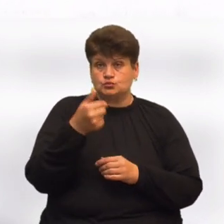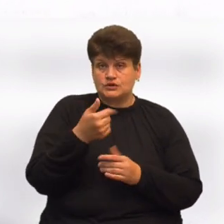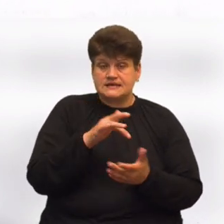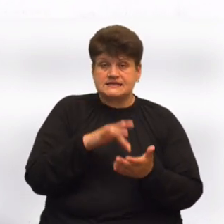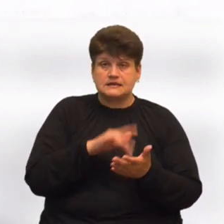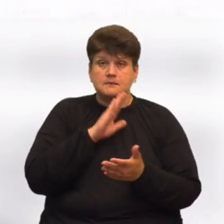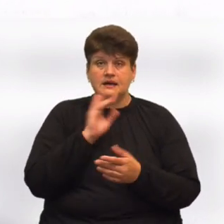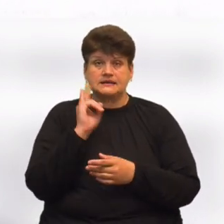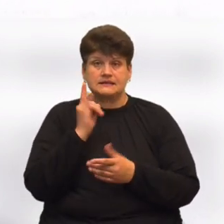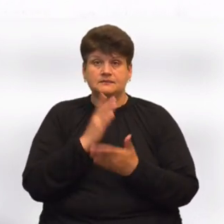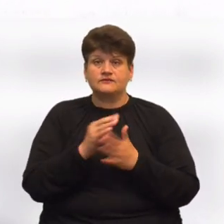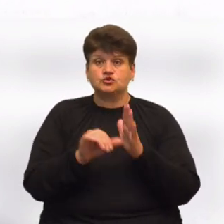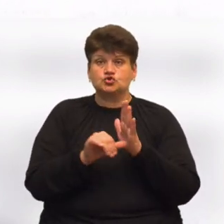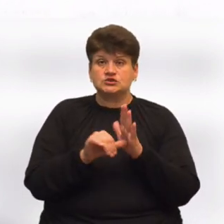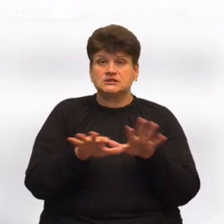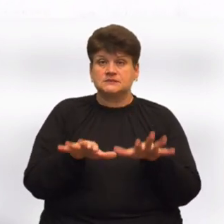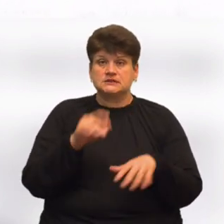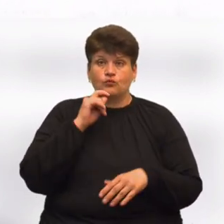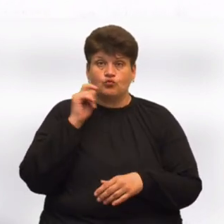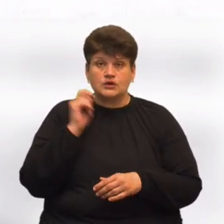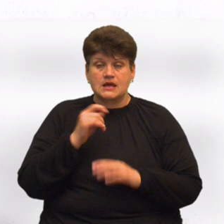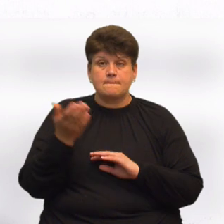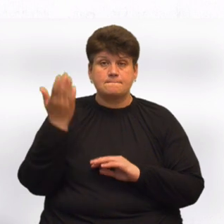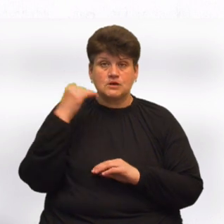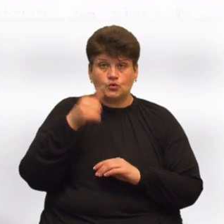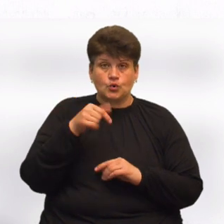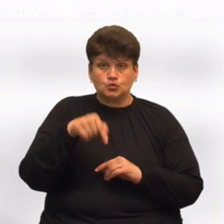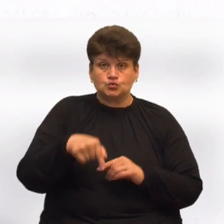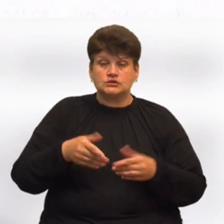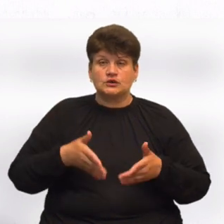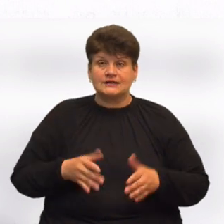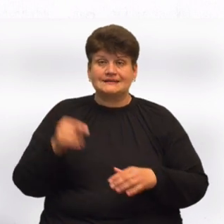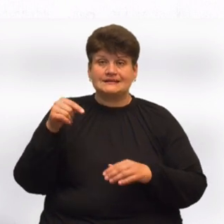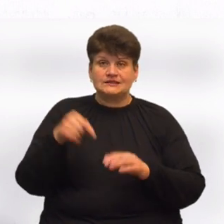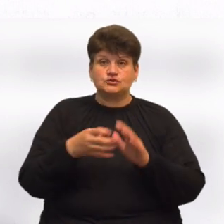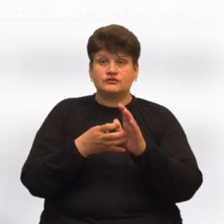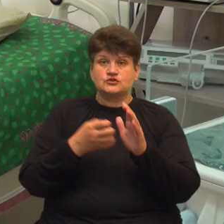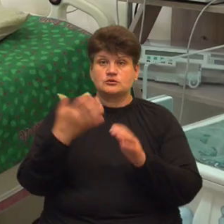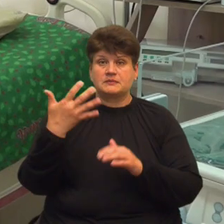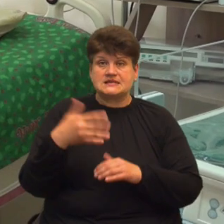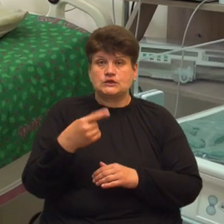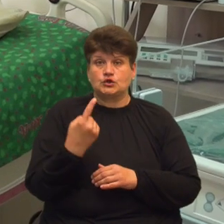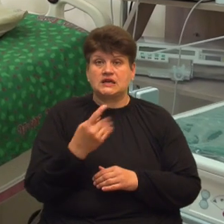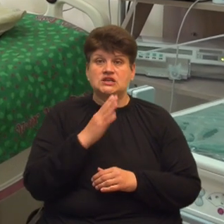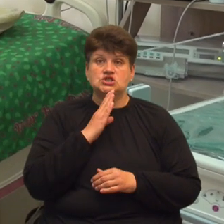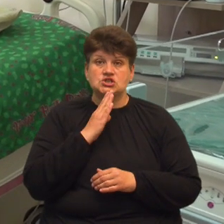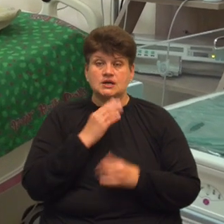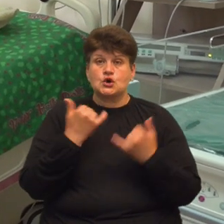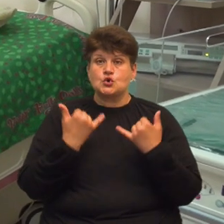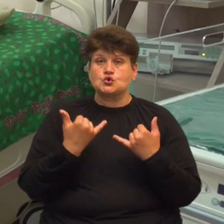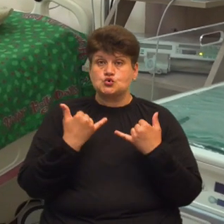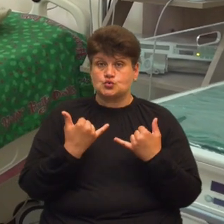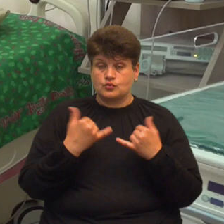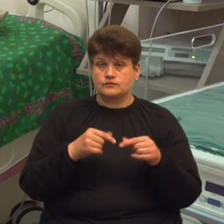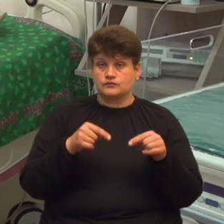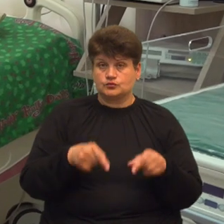і дитина» посів шосте місце в Україні. Минулого року тут народила 1951 жінка. На сьогодні в перинатальному